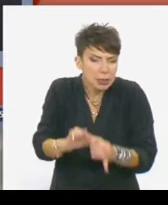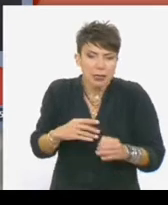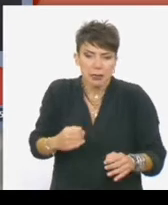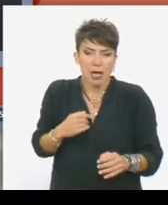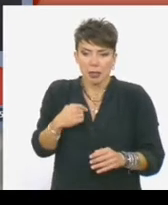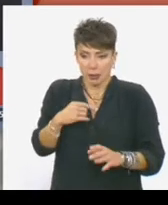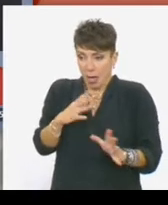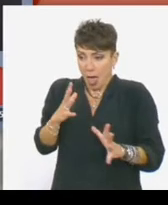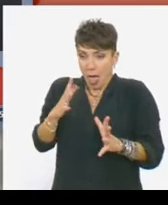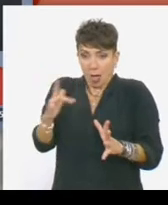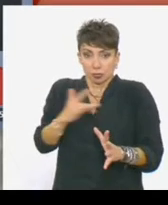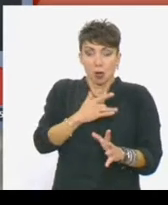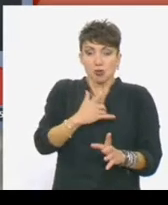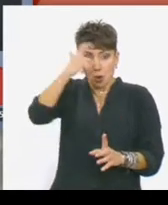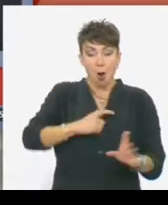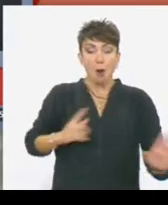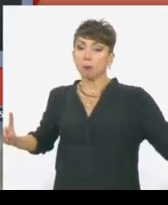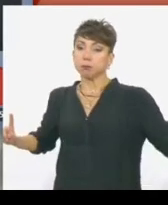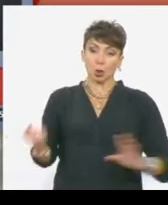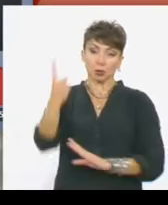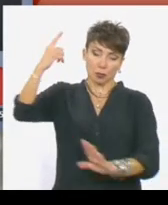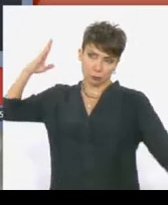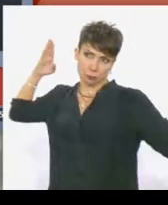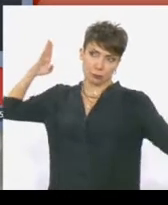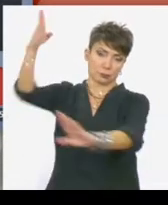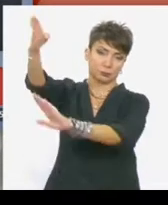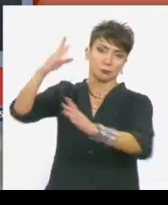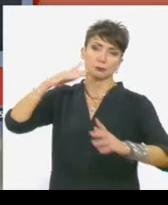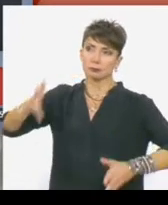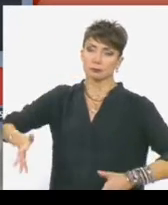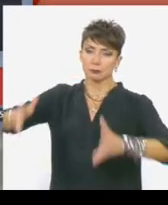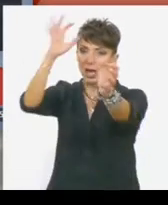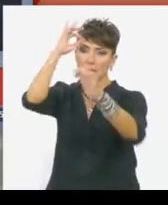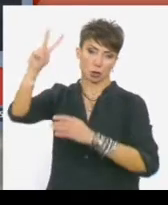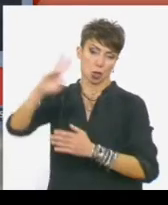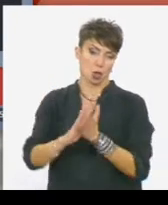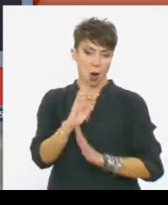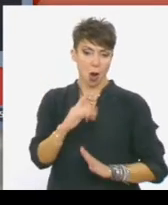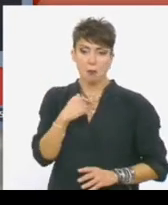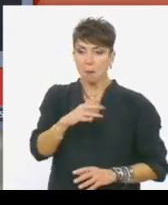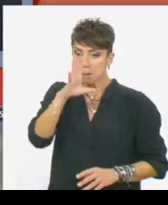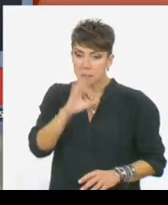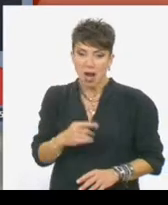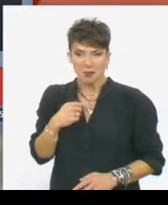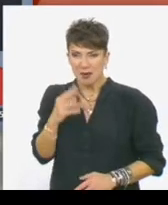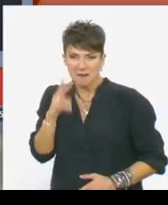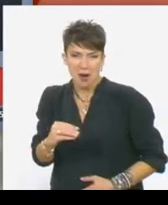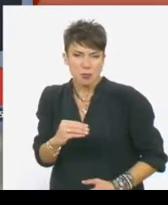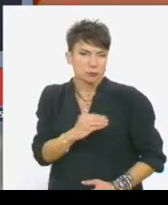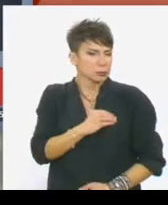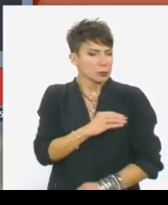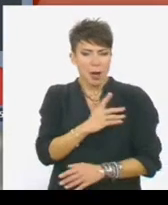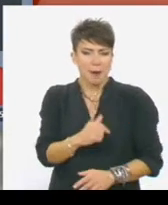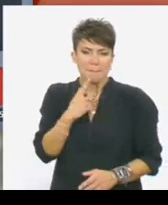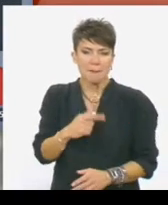πρώτος πήγα πριν δύο μήνες, γιατί έτσι είναι αρκετά παιδιά μέσα, και πραγματικά είναι πάρα πολύ λυπητερό για αυτά να βιέσουμε